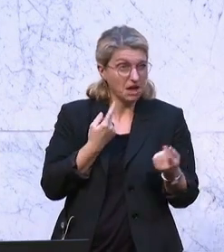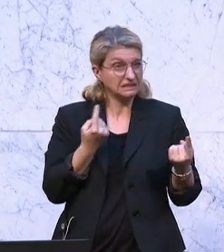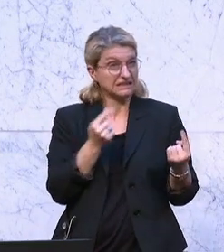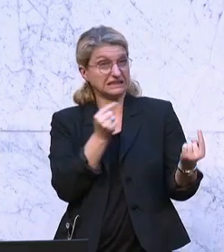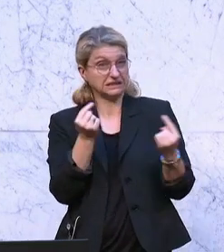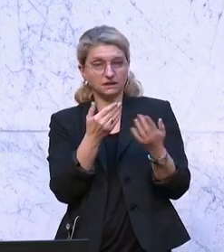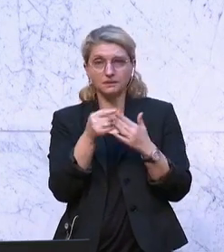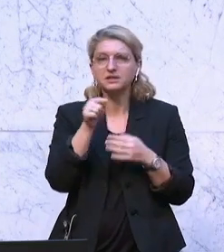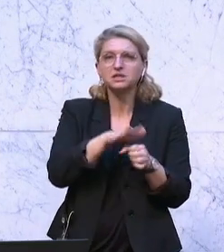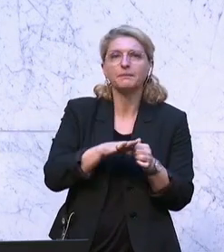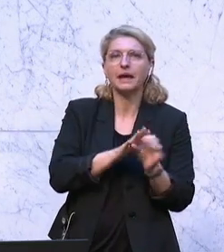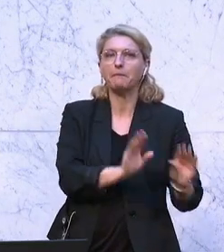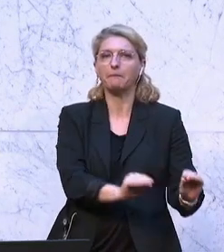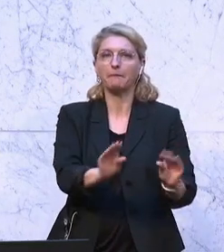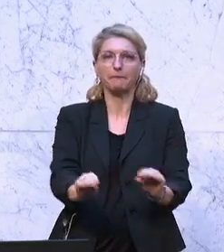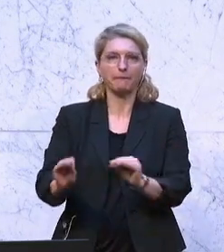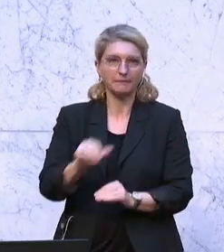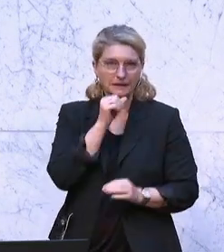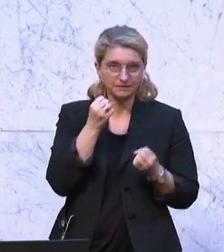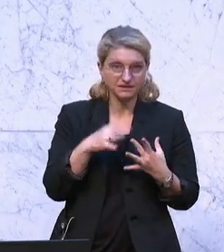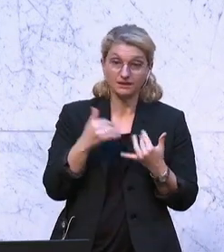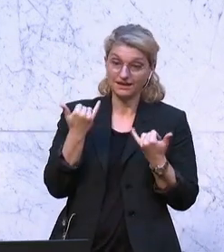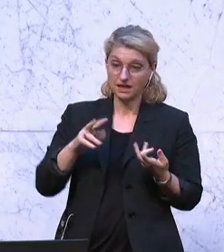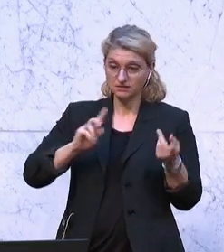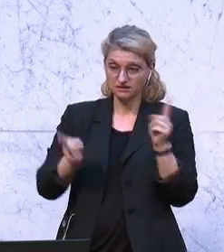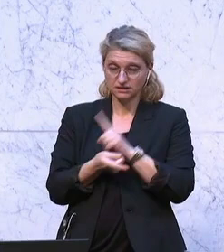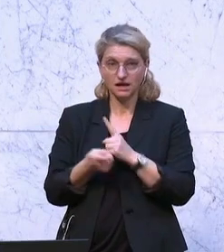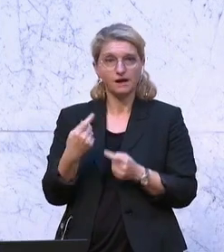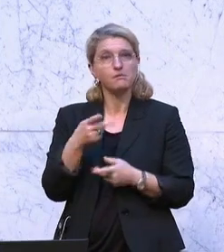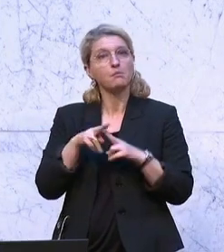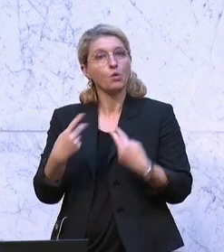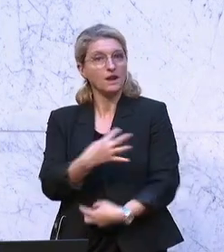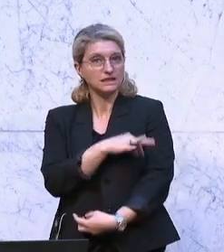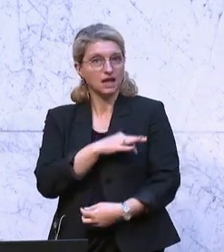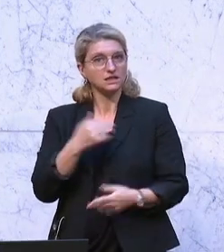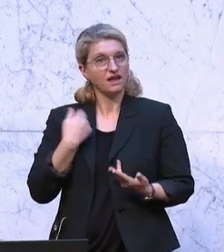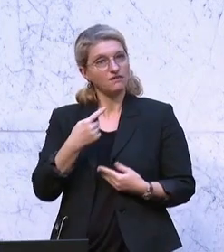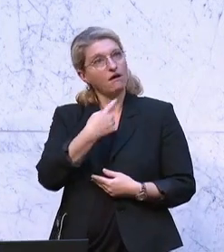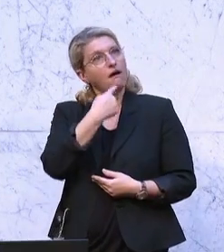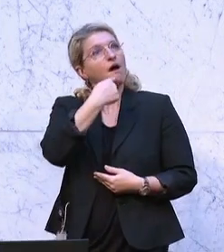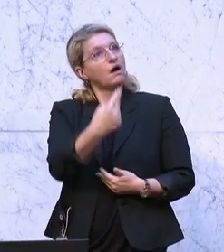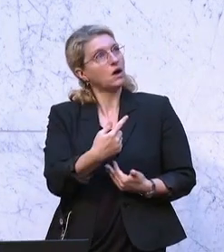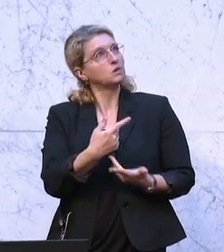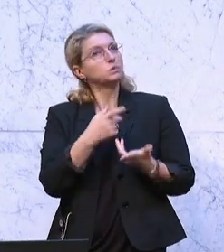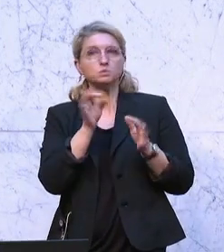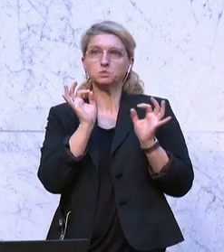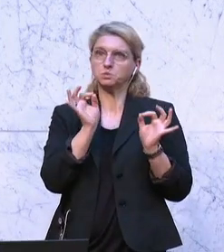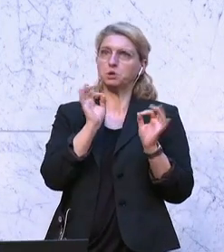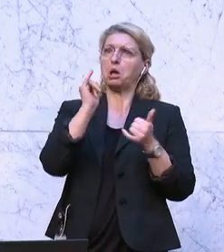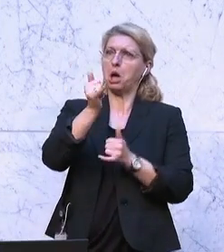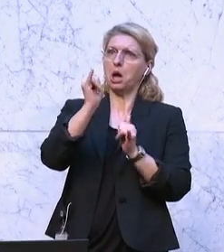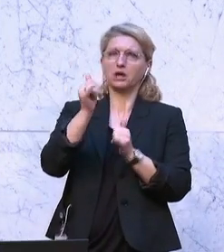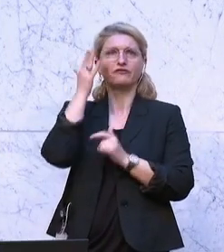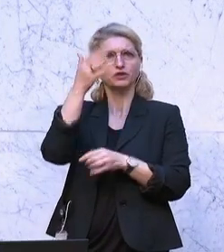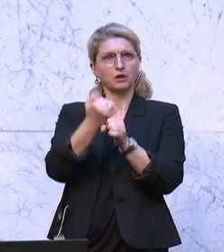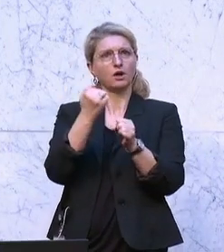nichts passiert. Jetzt gibt es einen Bundeskanzler, der in der Ankündigung sehr großmundig ist in vielen